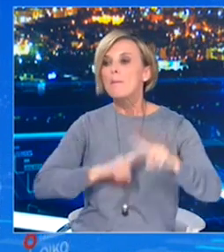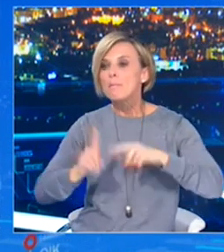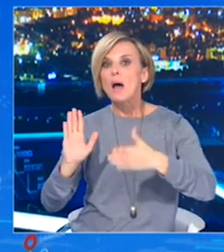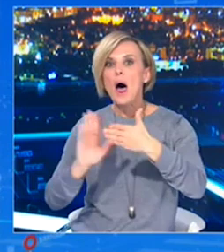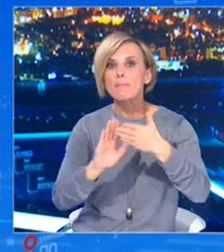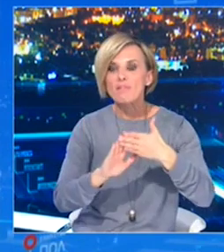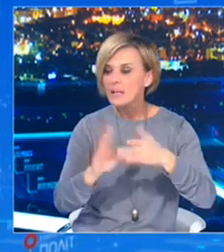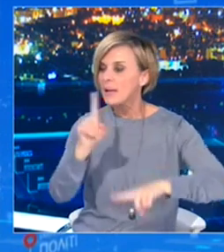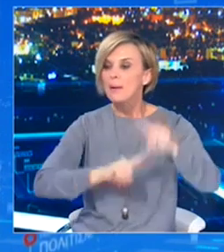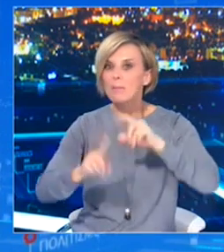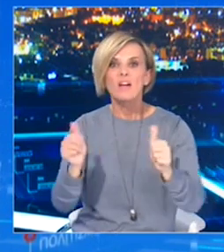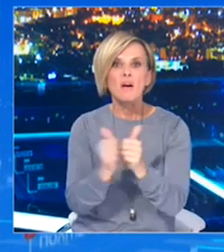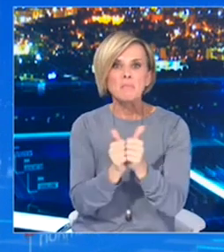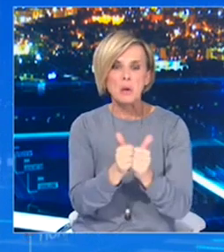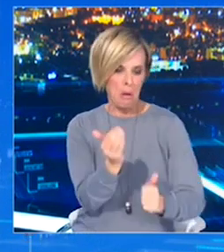καραντίνα.